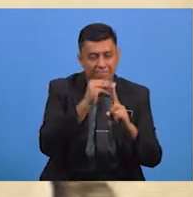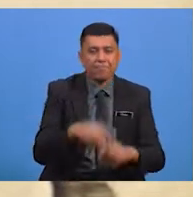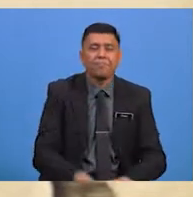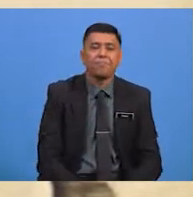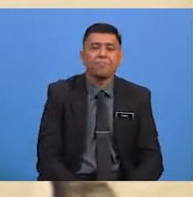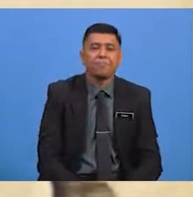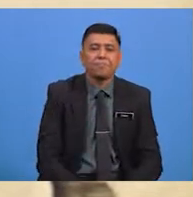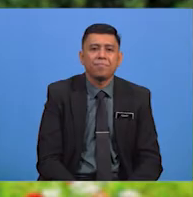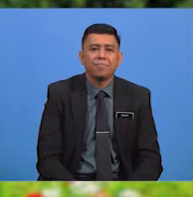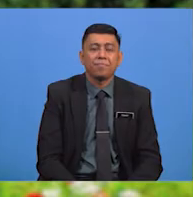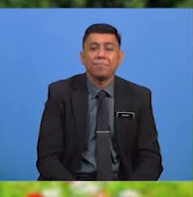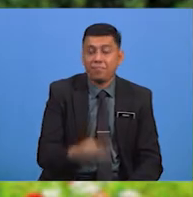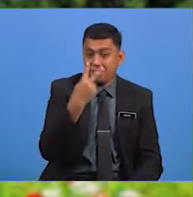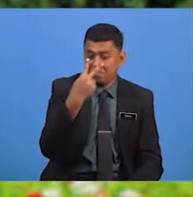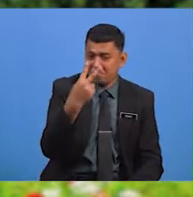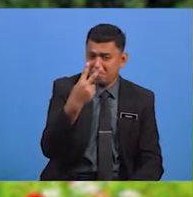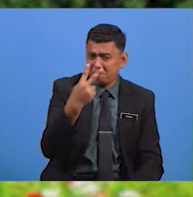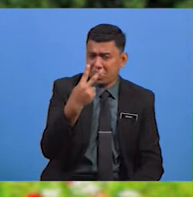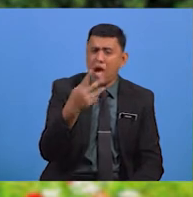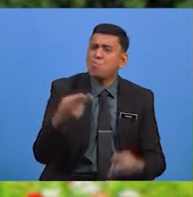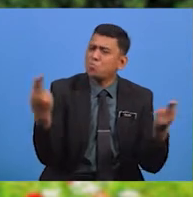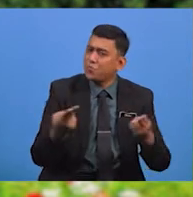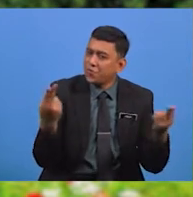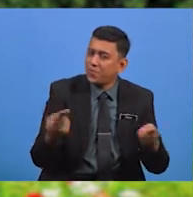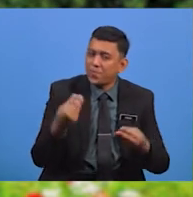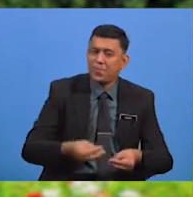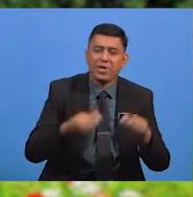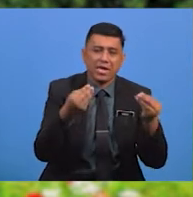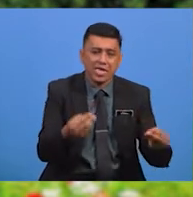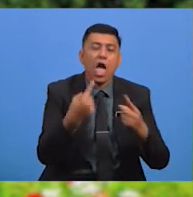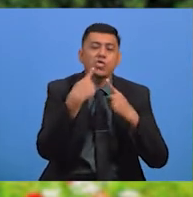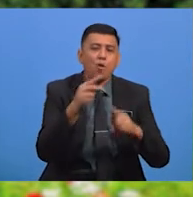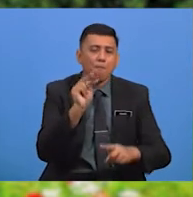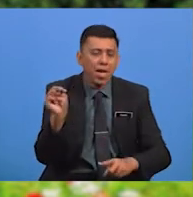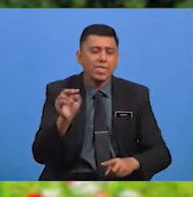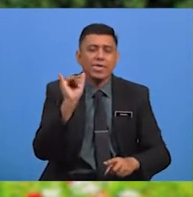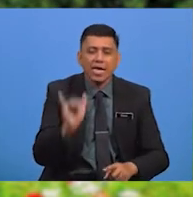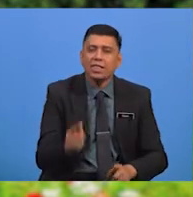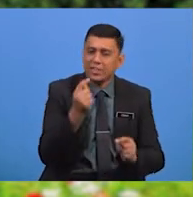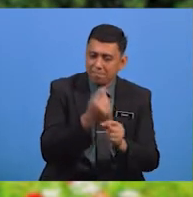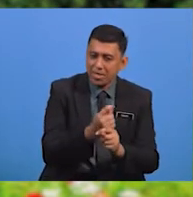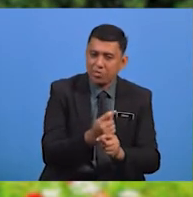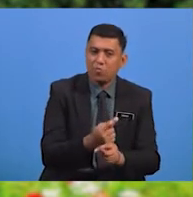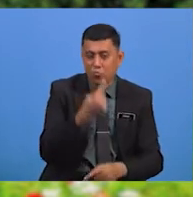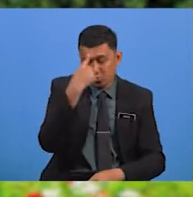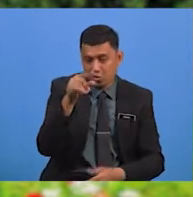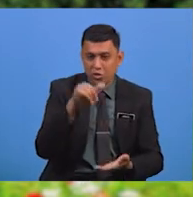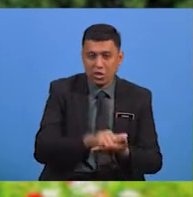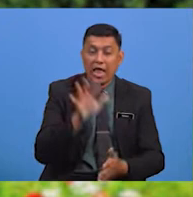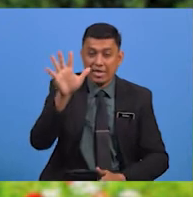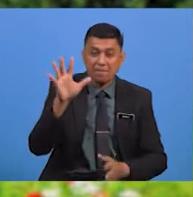Nampaknya Ramai Yang Berusaha Memberikan Jawapan Yang Tepat Untuk Itu